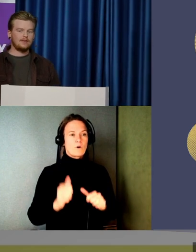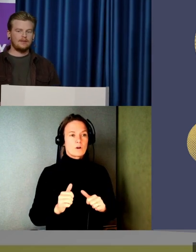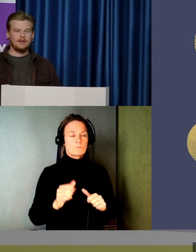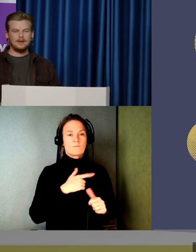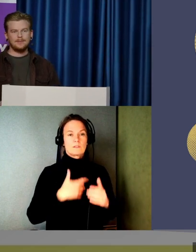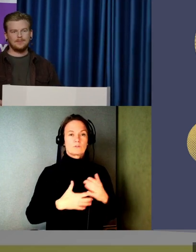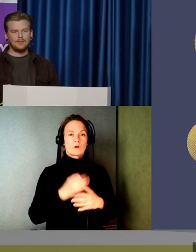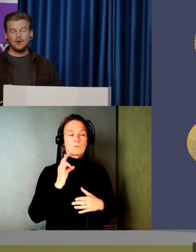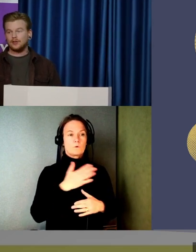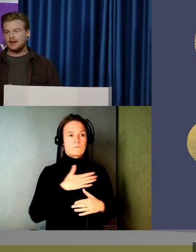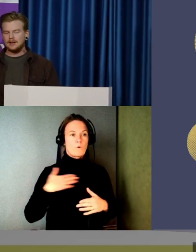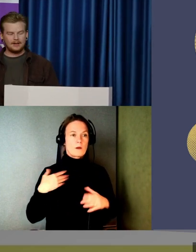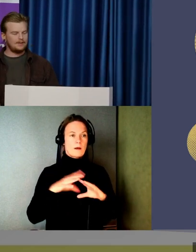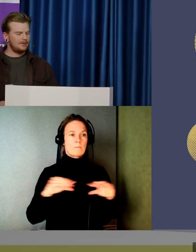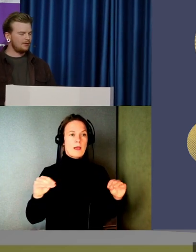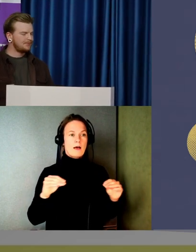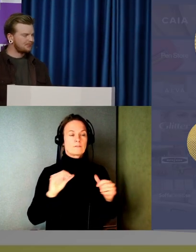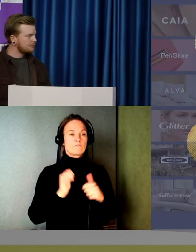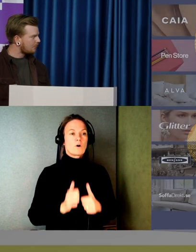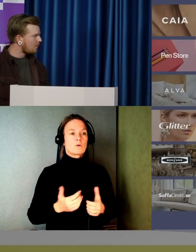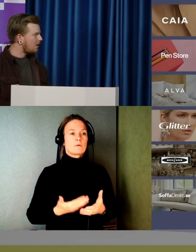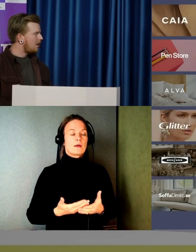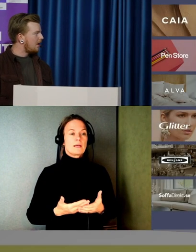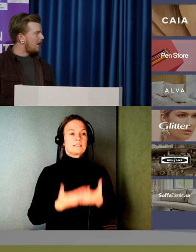själva för att möta det här direktivet.